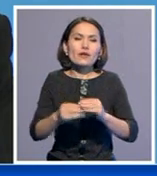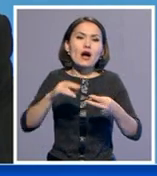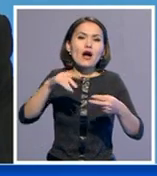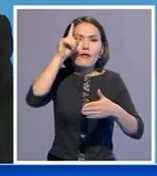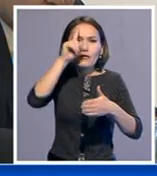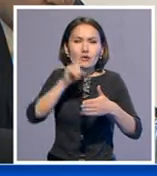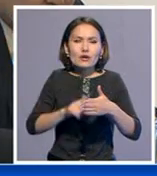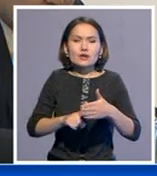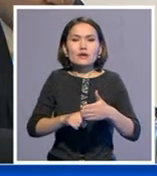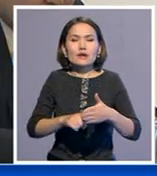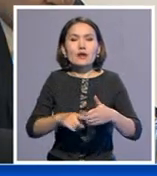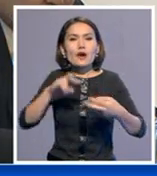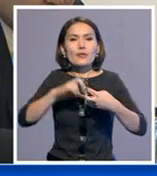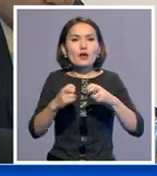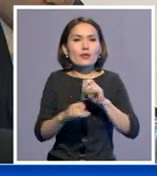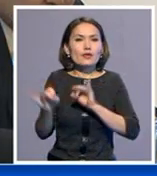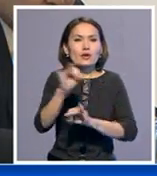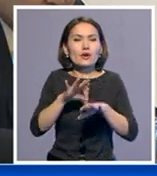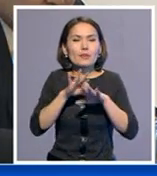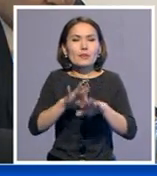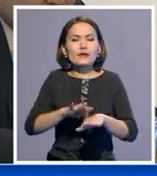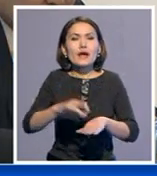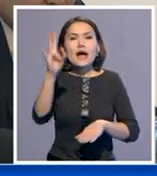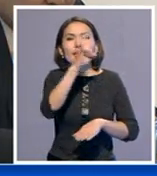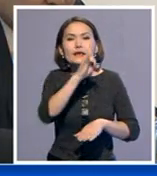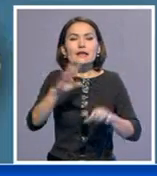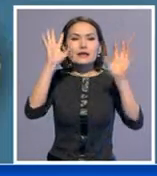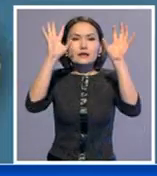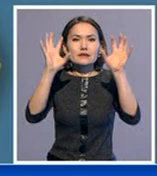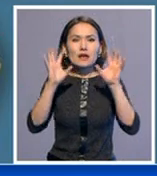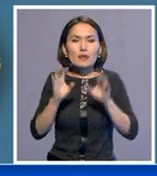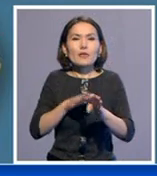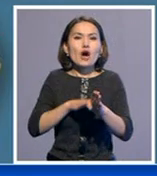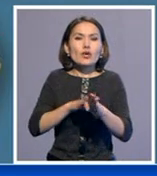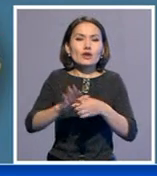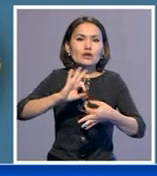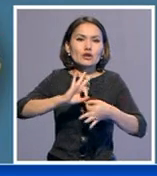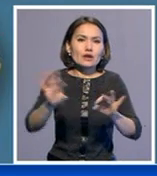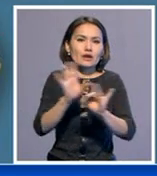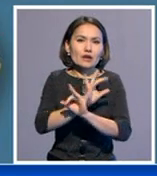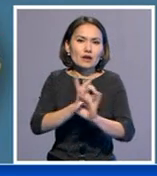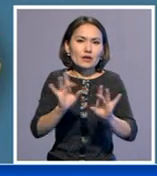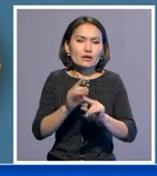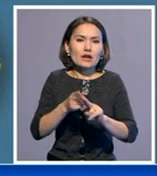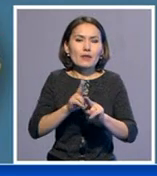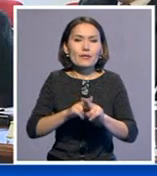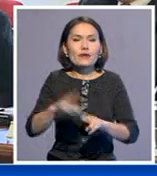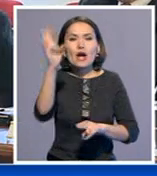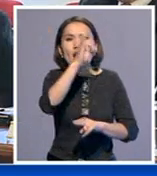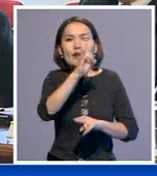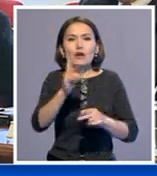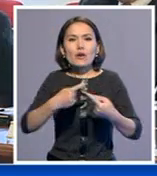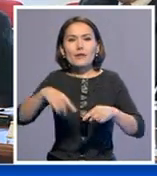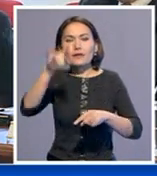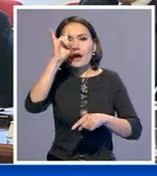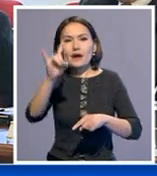Министер сонда еқ жиналғандарда еліміздегі діни заңнаманың ерекшеліктерімен оның ғорындалу барысы жалі қабардар етті. Бұдан бөлік дінистер агенттігінің